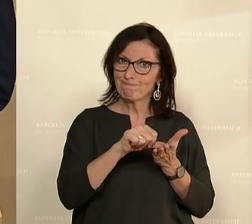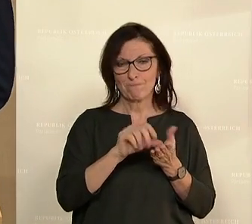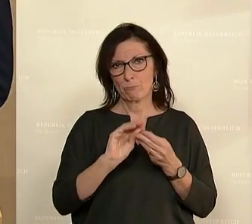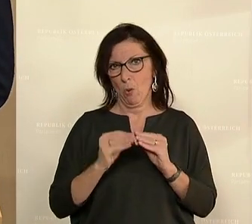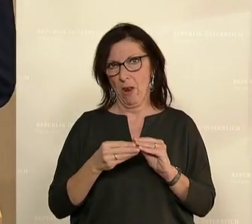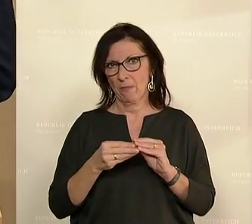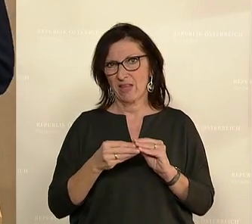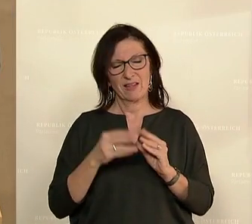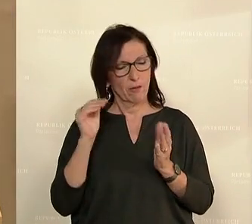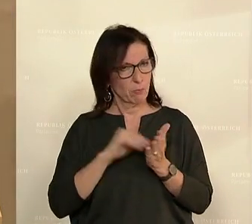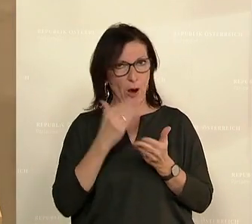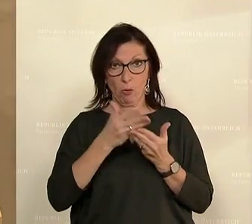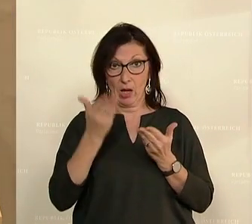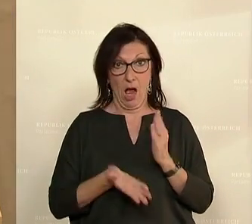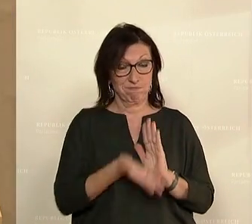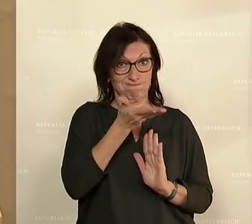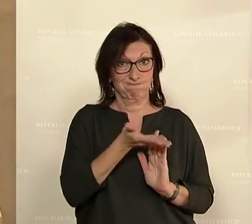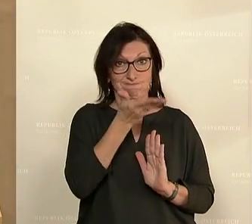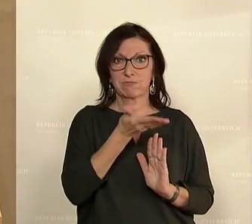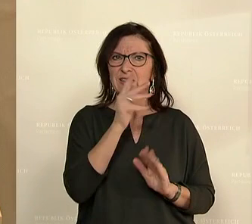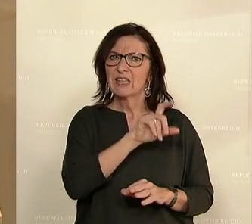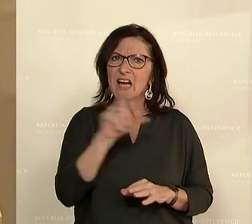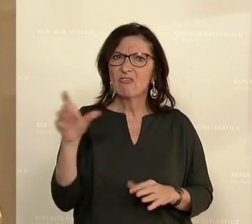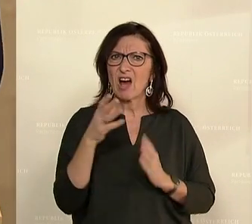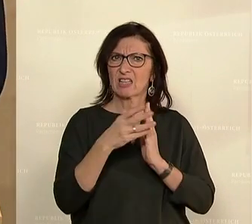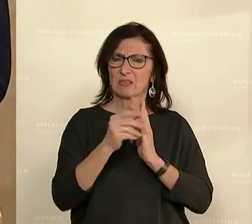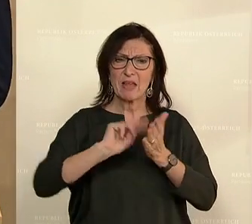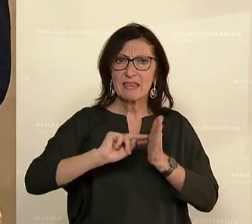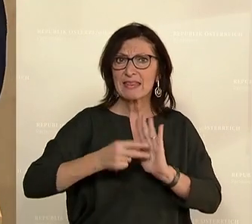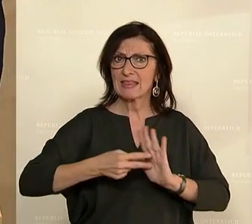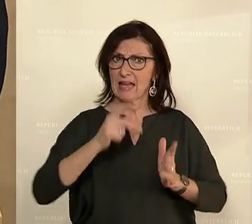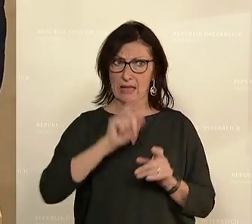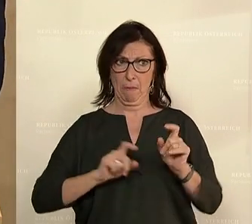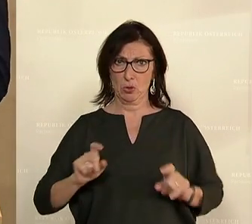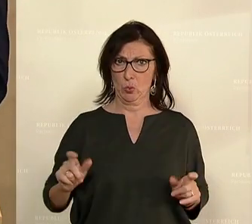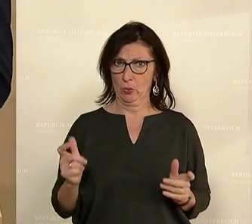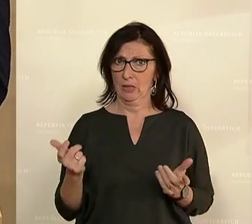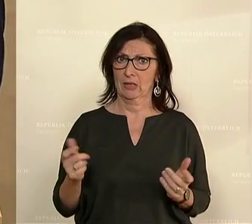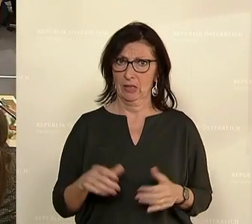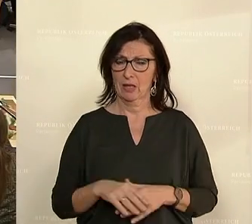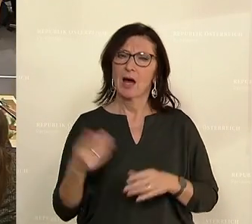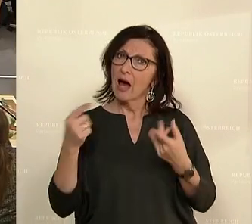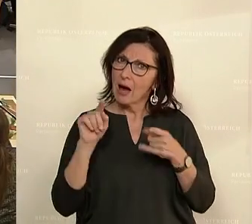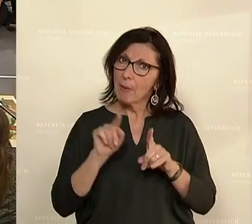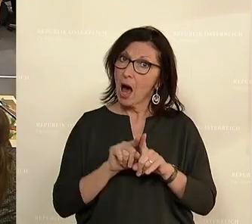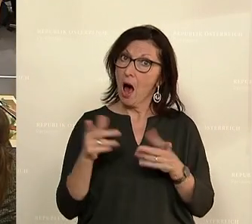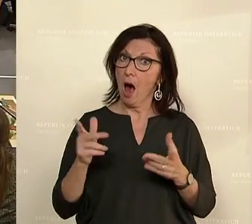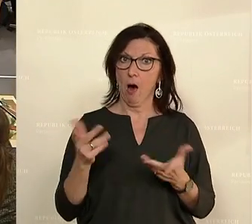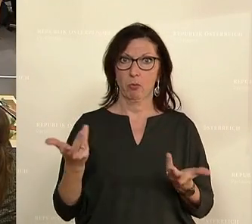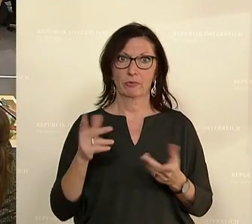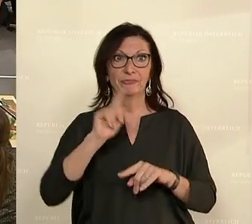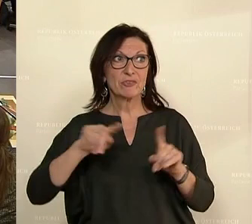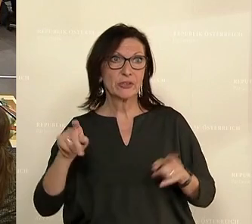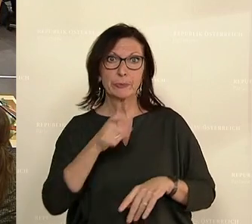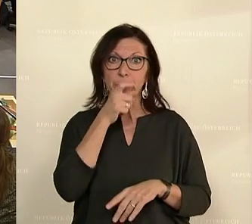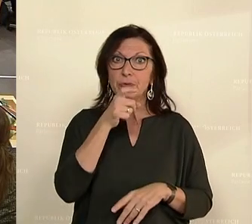und wir brauchen vor allem bei den Fachexperten, bei den Technikern, aber auch bei den Professionen, bei den